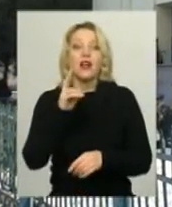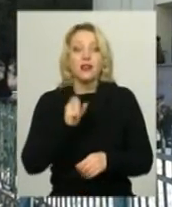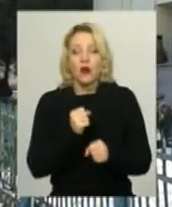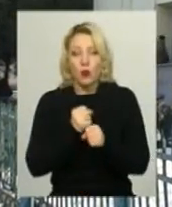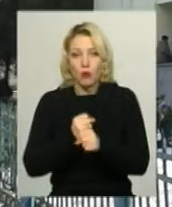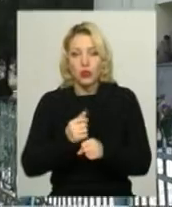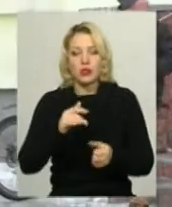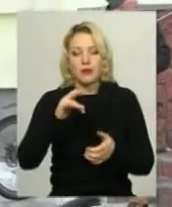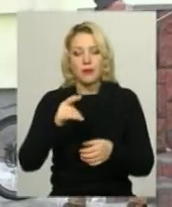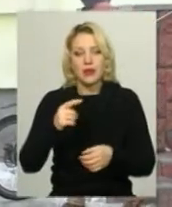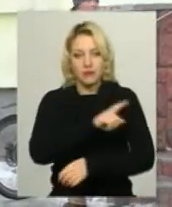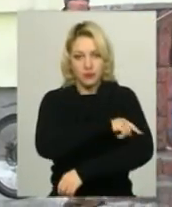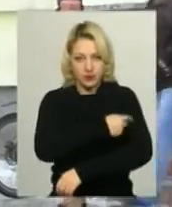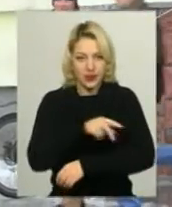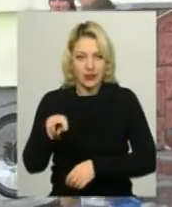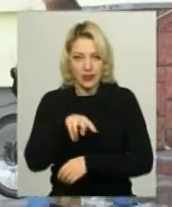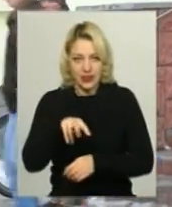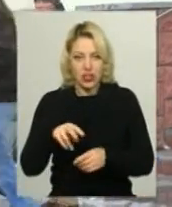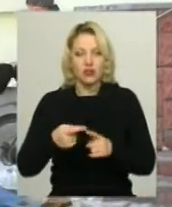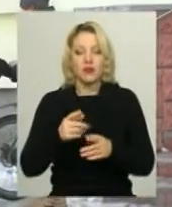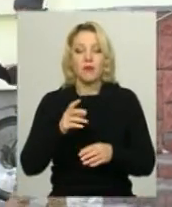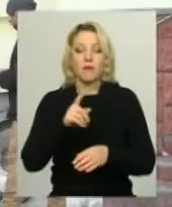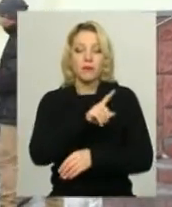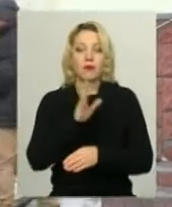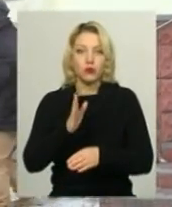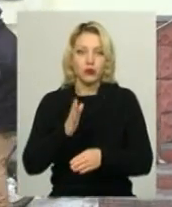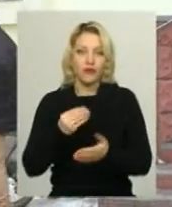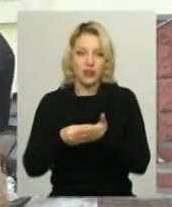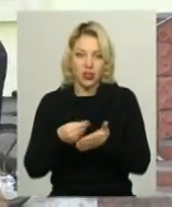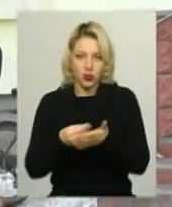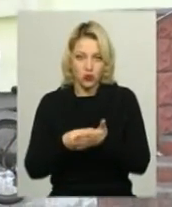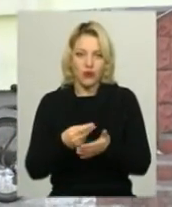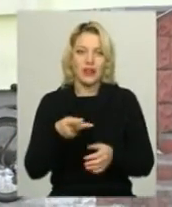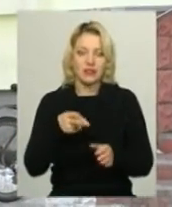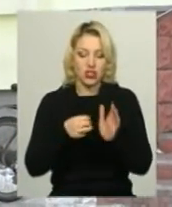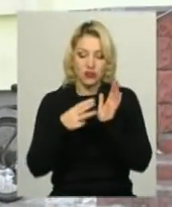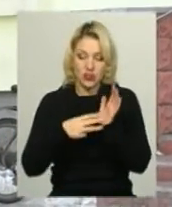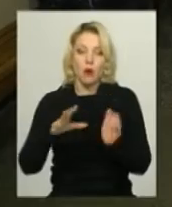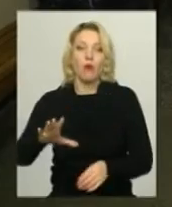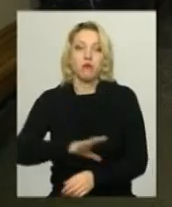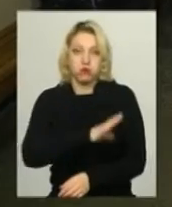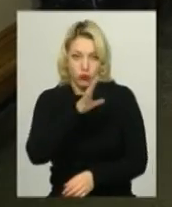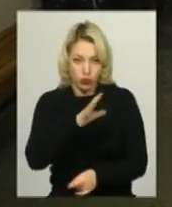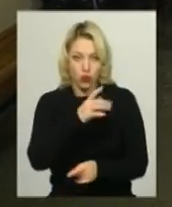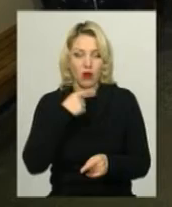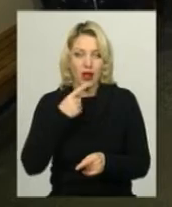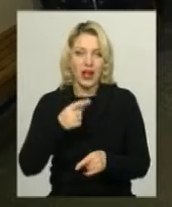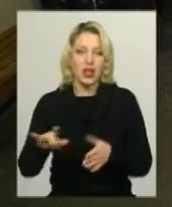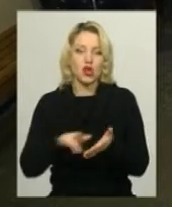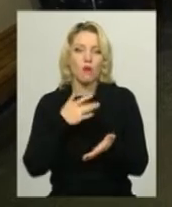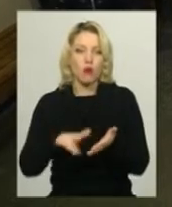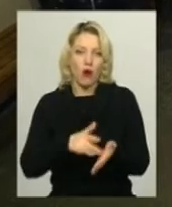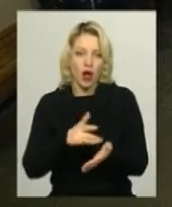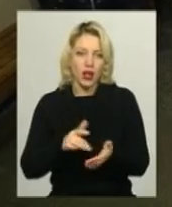центру первинної медико-санітарної допомоги на 2018 рік фінансування було, каже головний бухалтер Литичівського центру первинної